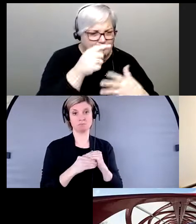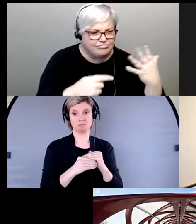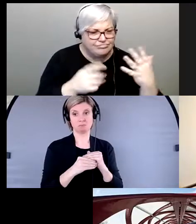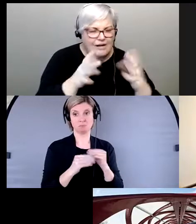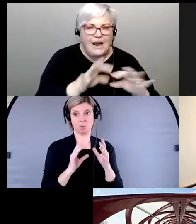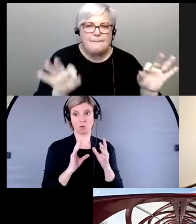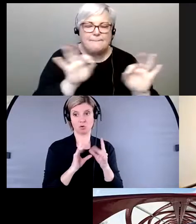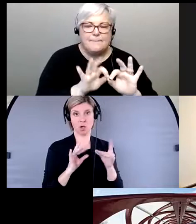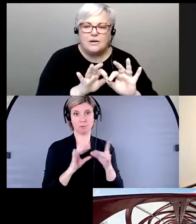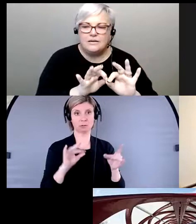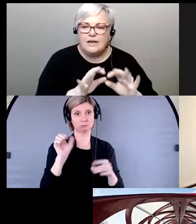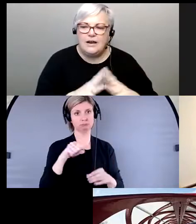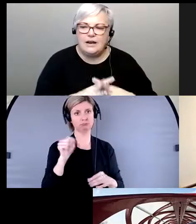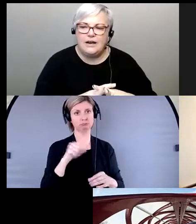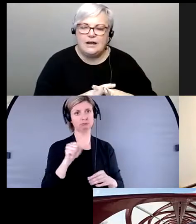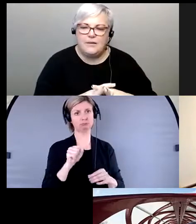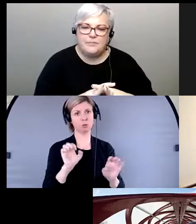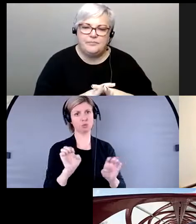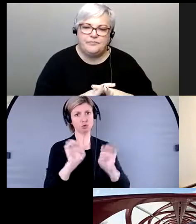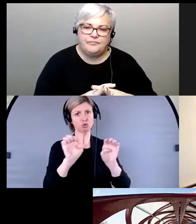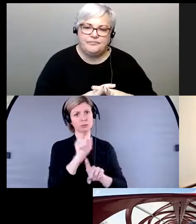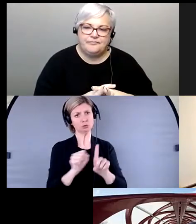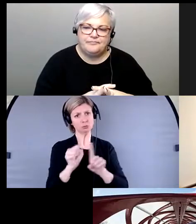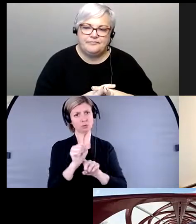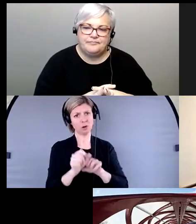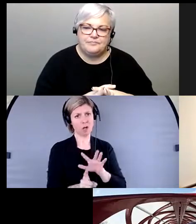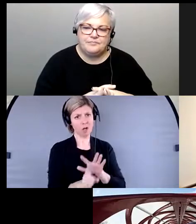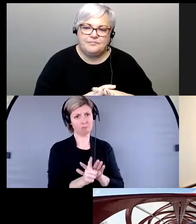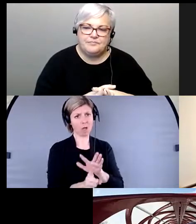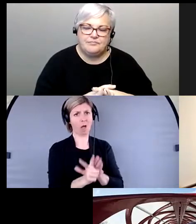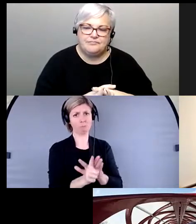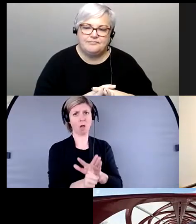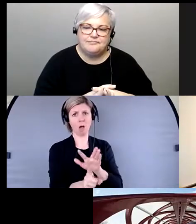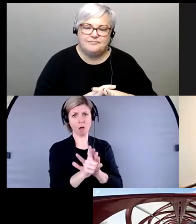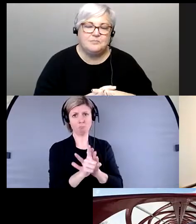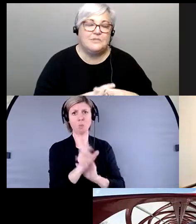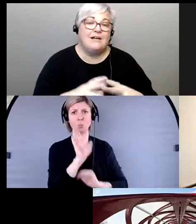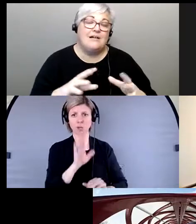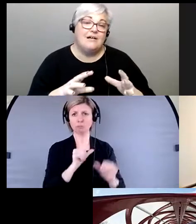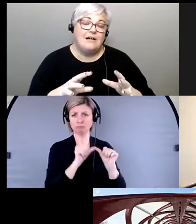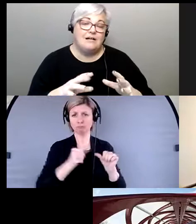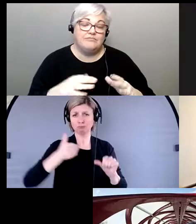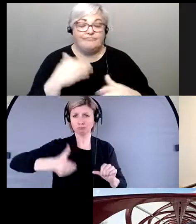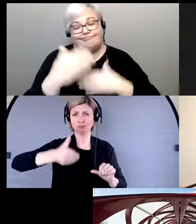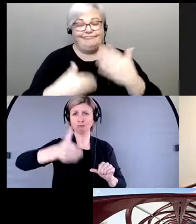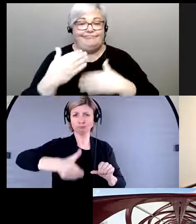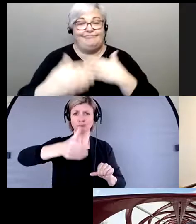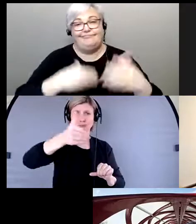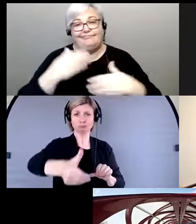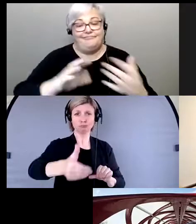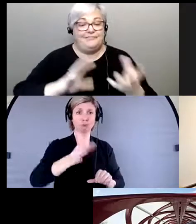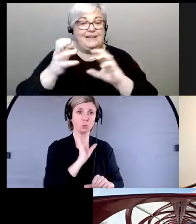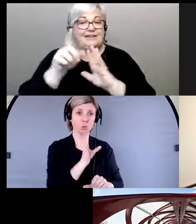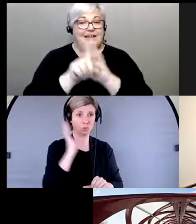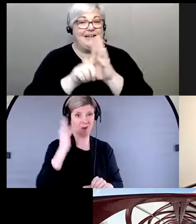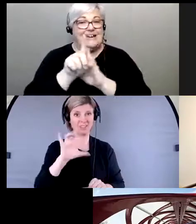importants. Et, bon, à mesure que la crise climatique continue, parce qu sait que c'est une crise qui est